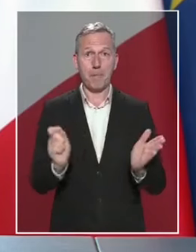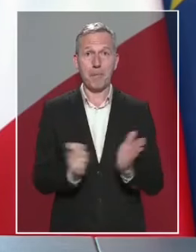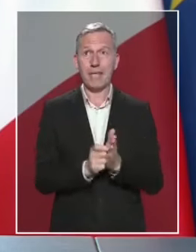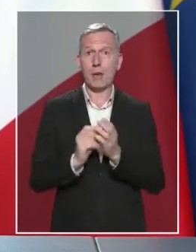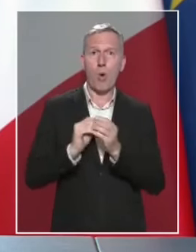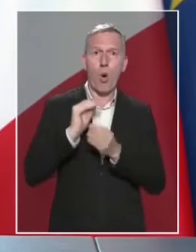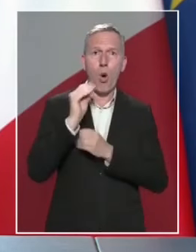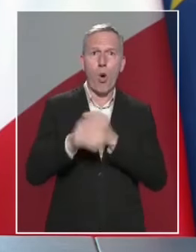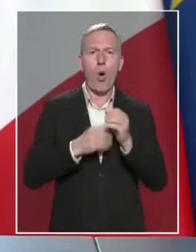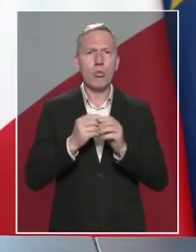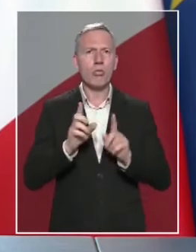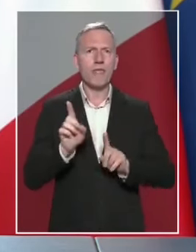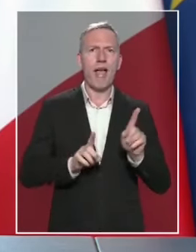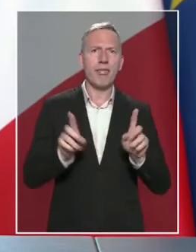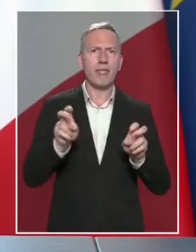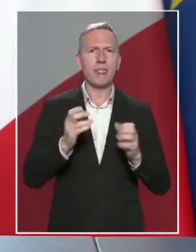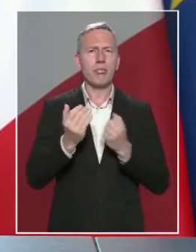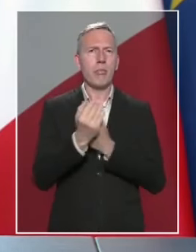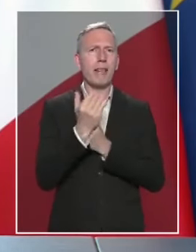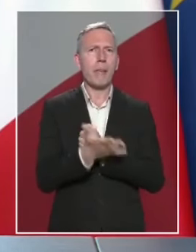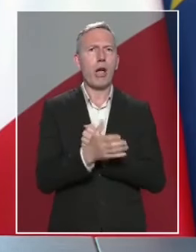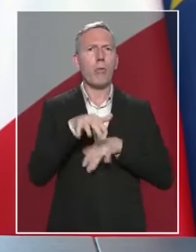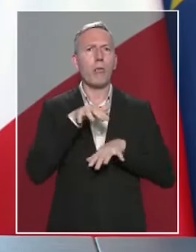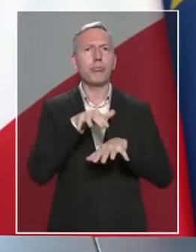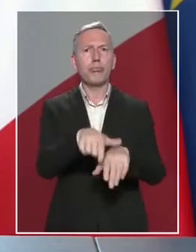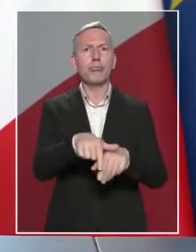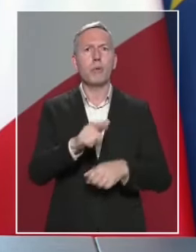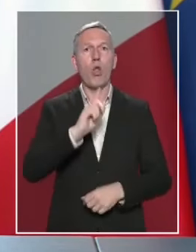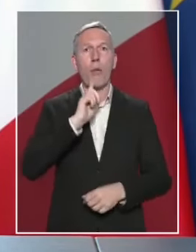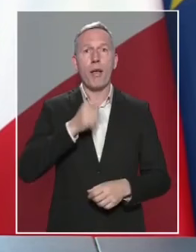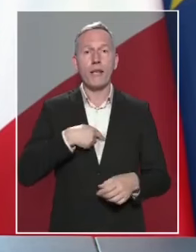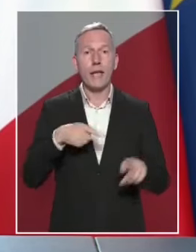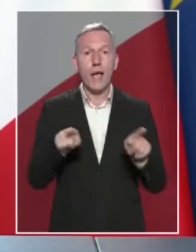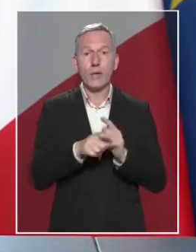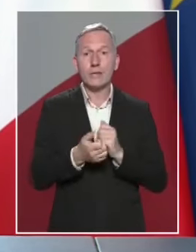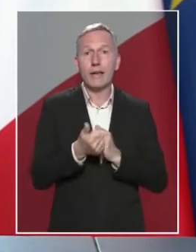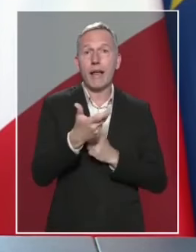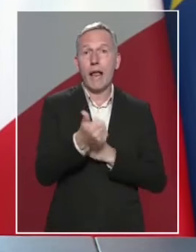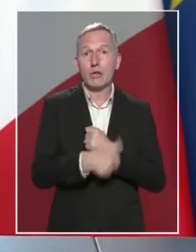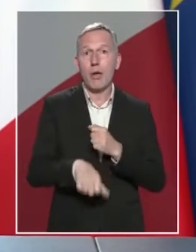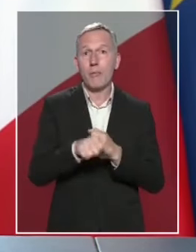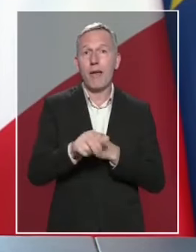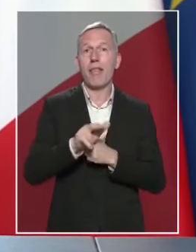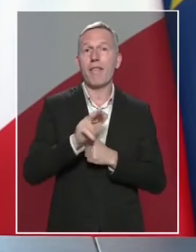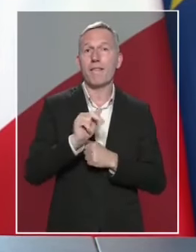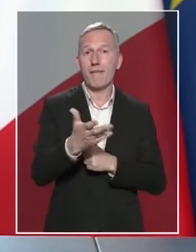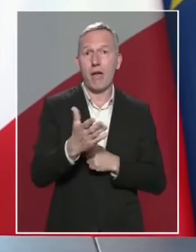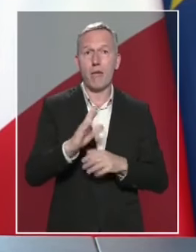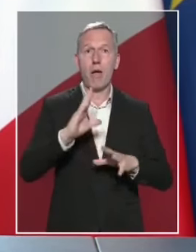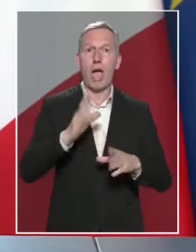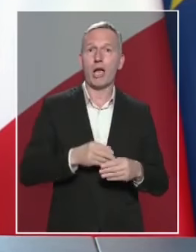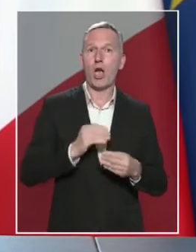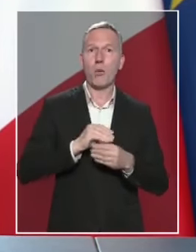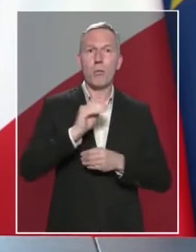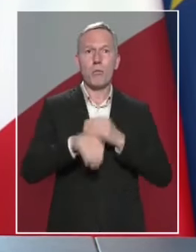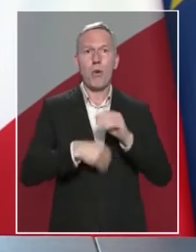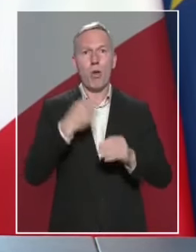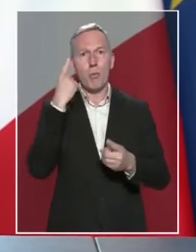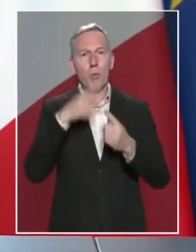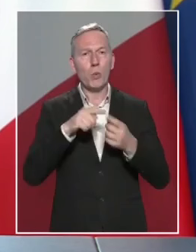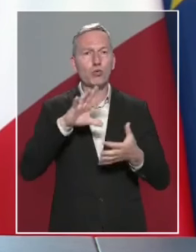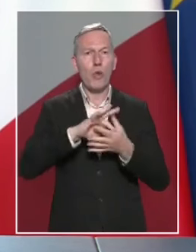monde entier le débarquement en Normandie, et alors même que dans quelques semaines, nous aurons à accueillir le monde pour les Jeux olympiques et